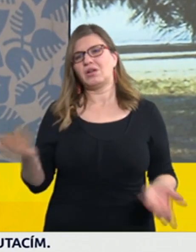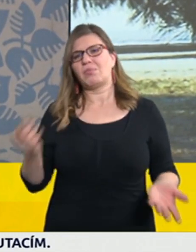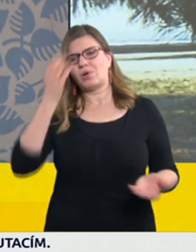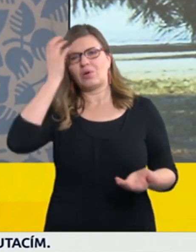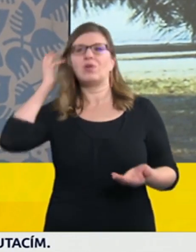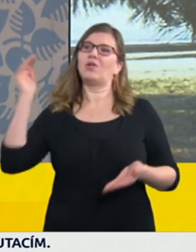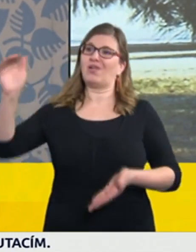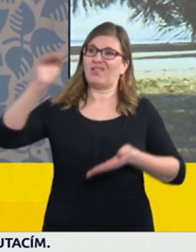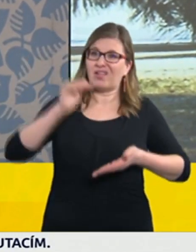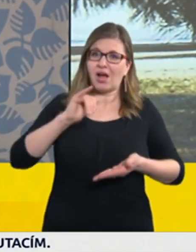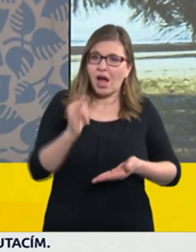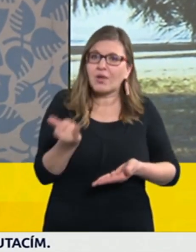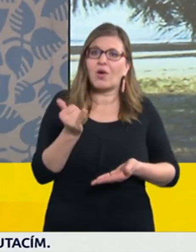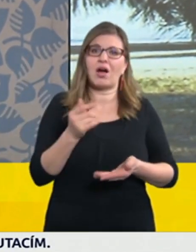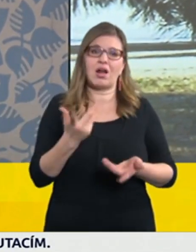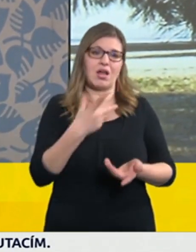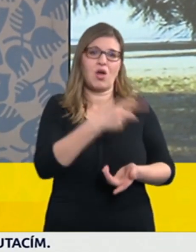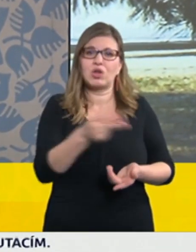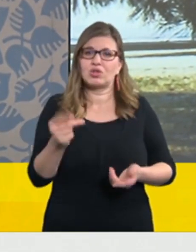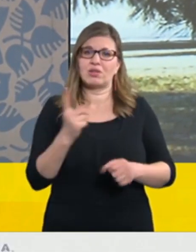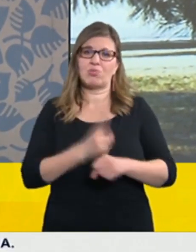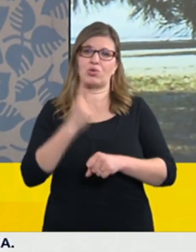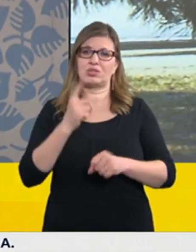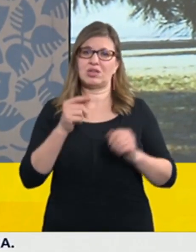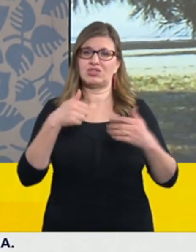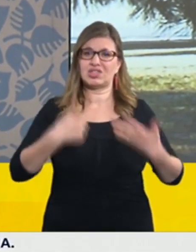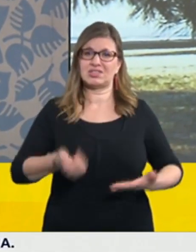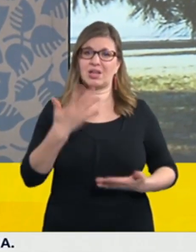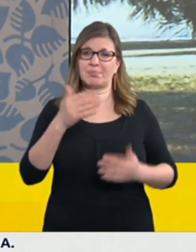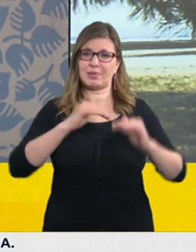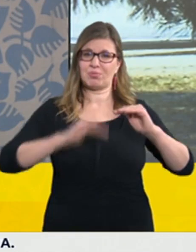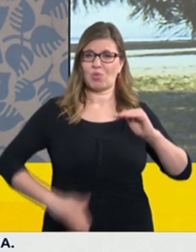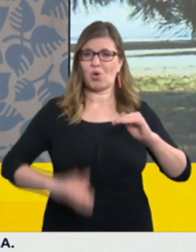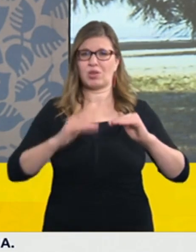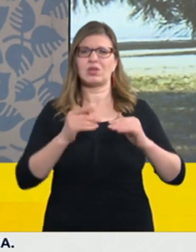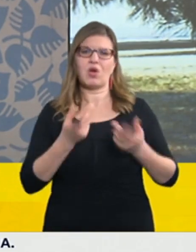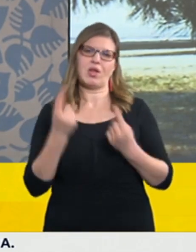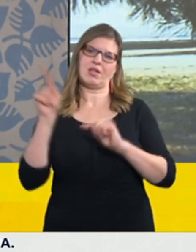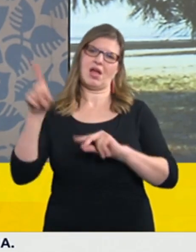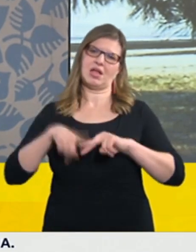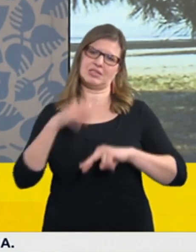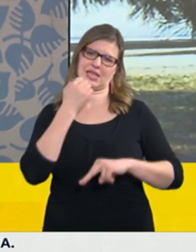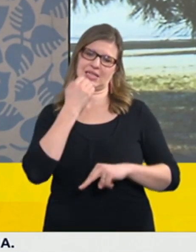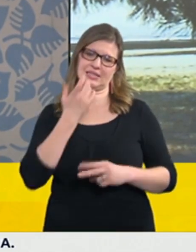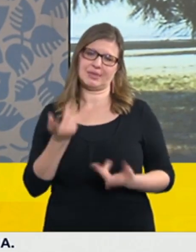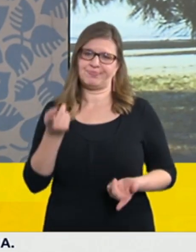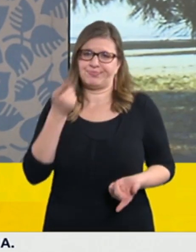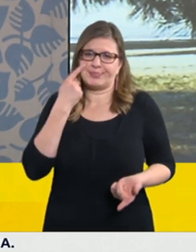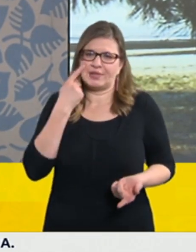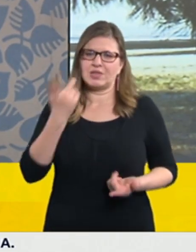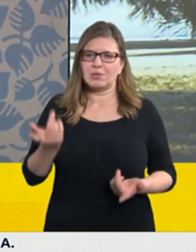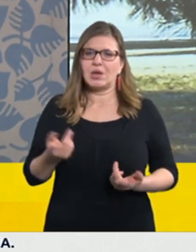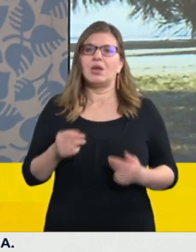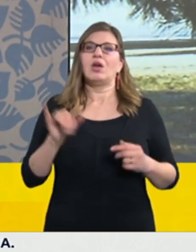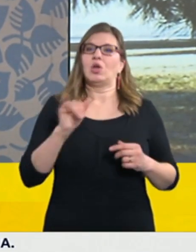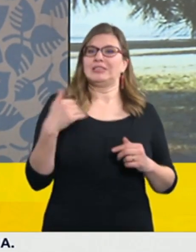zaměřovat především na očkování seniorů, takže kdyby to takto skončilo, tak se s tím budeme muset nějak poradit, byla by to situace, která